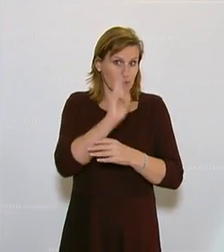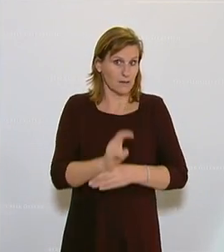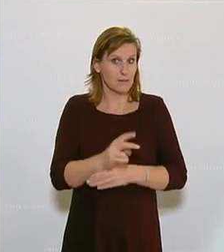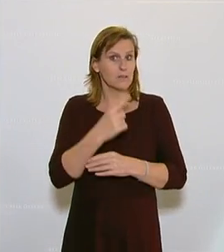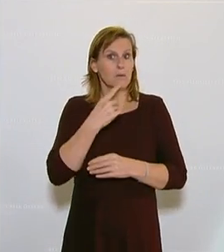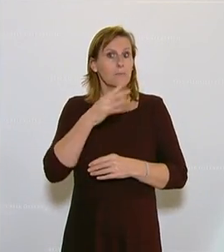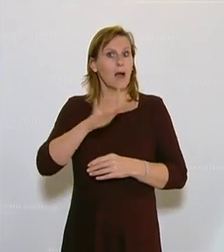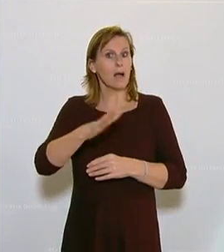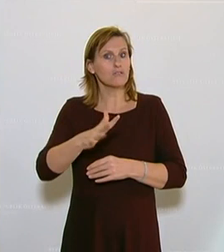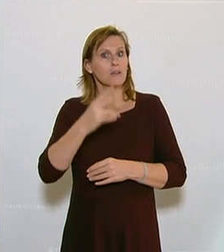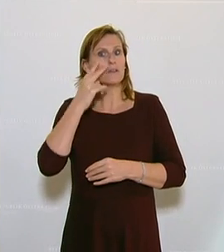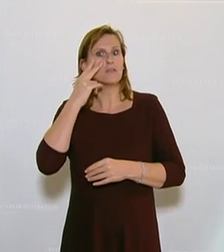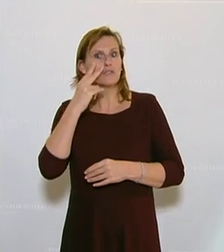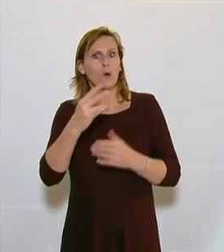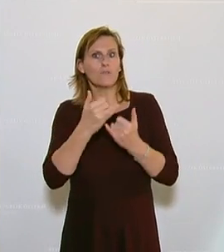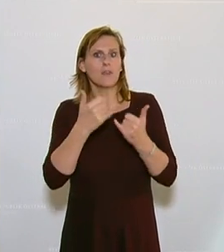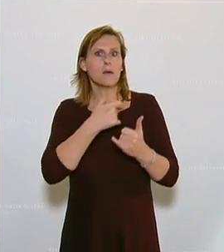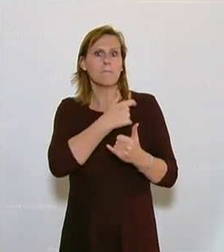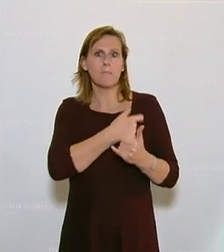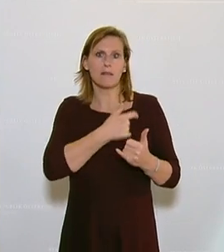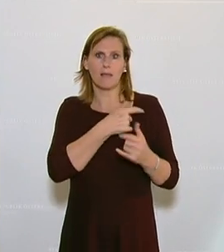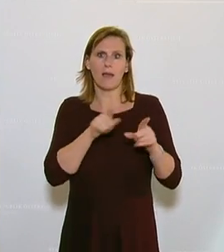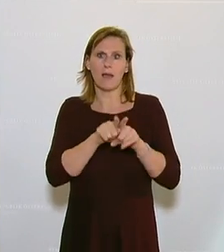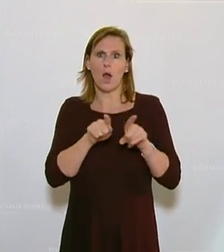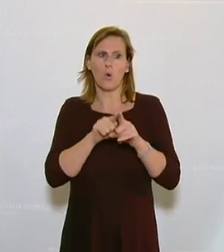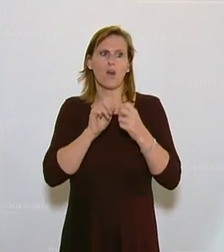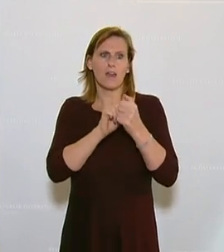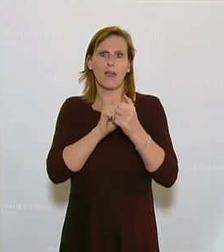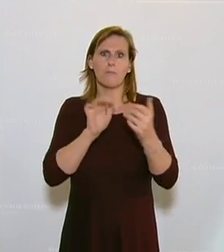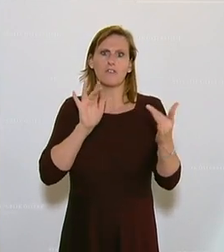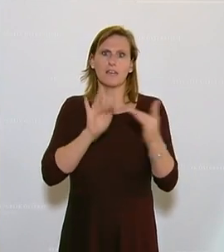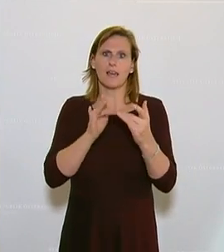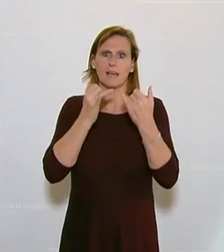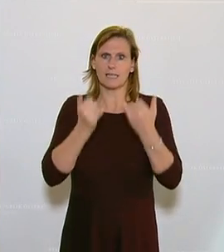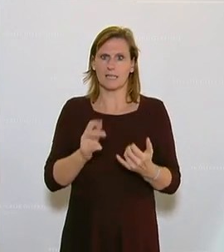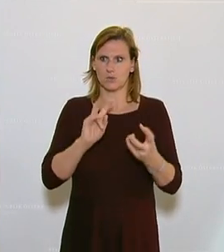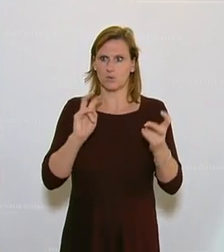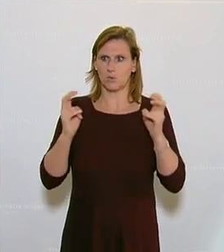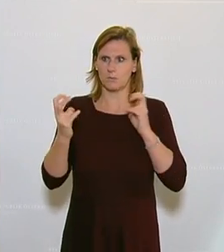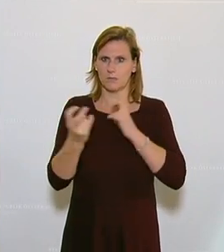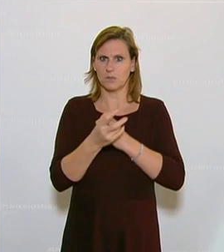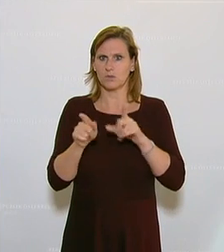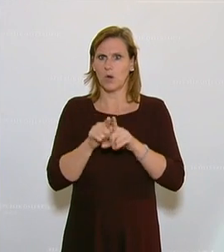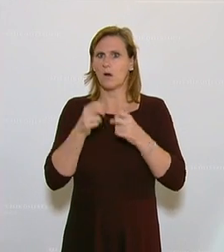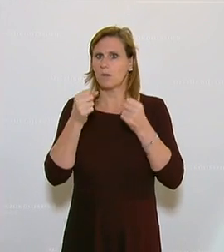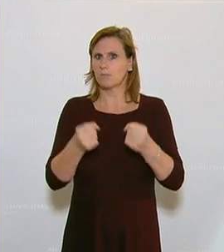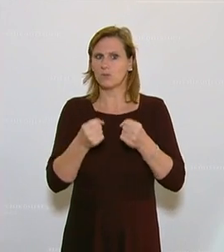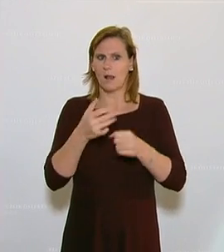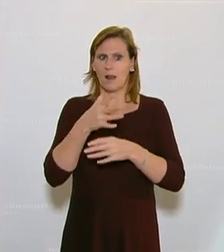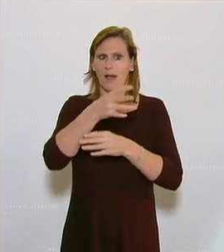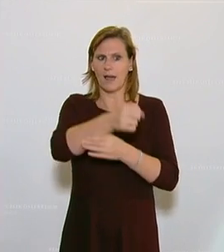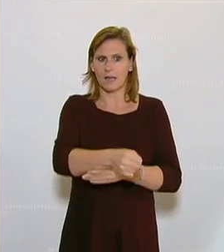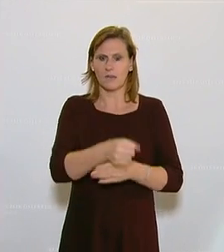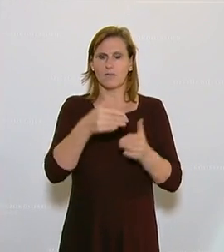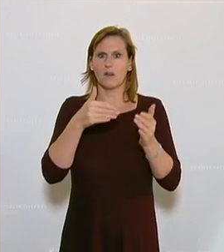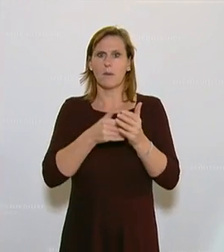angeblich hier auch eine Partei unter anderem gestanden ist, das wird hier umgesetzt und das ist auch ein ganz massiver Eingriff. Und dazu